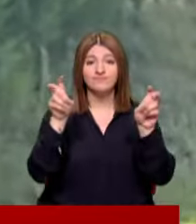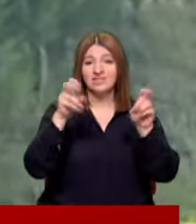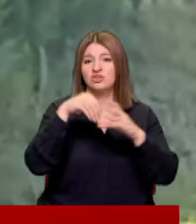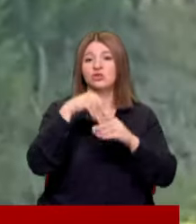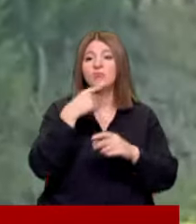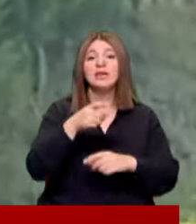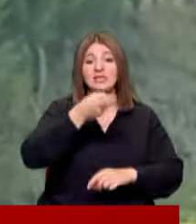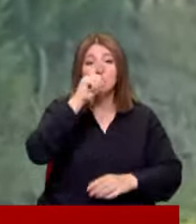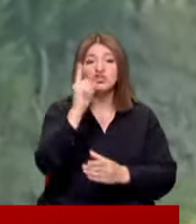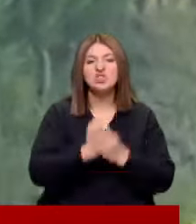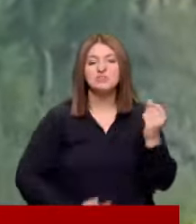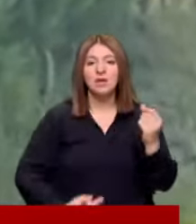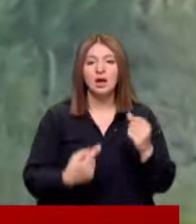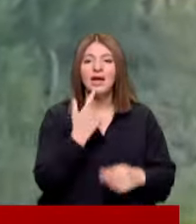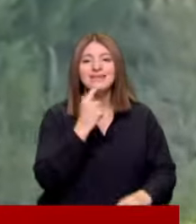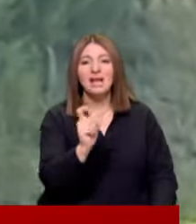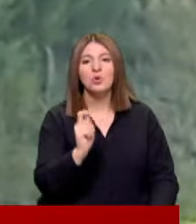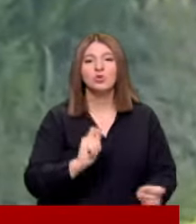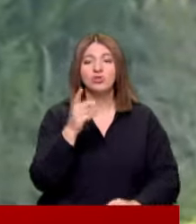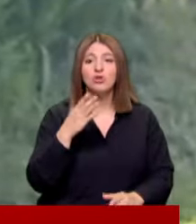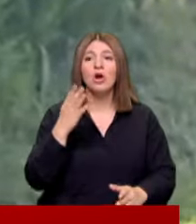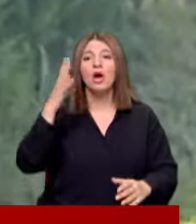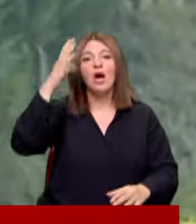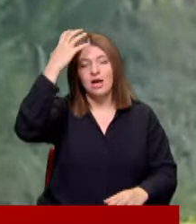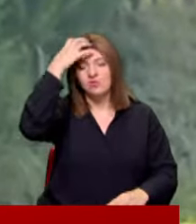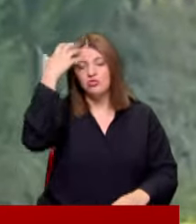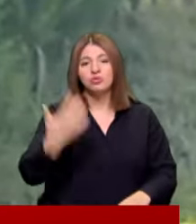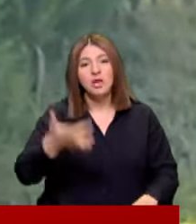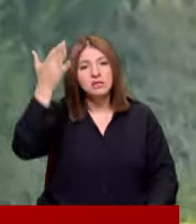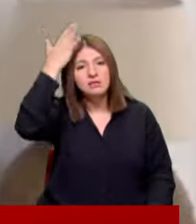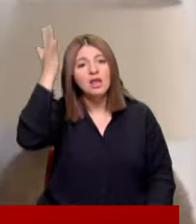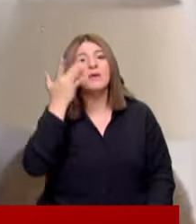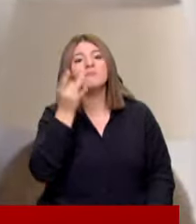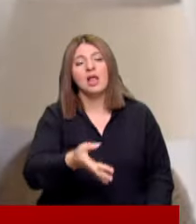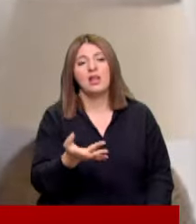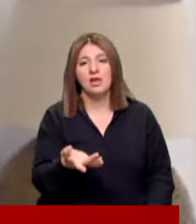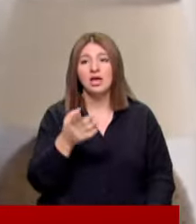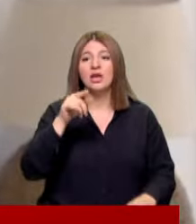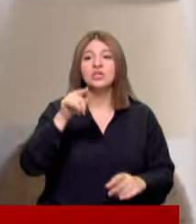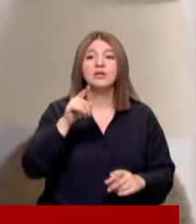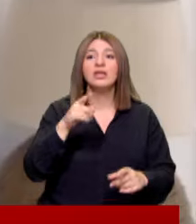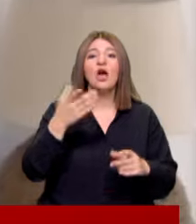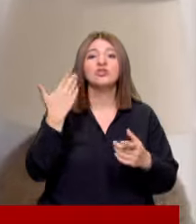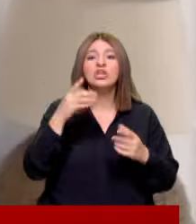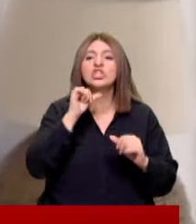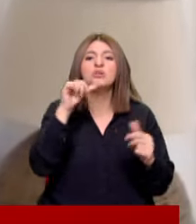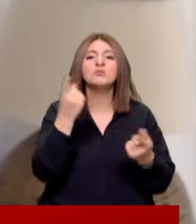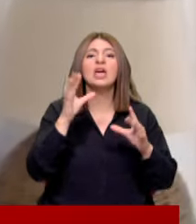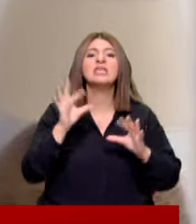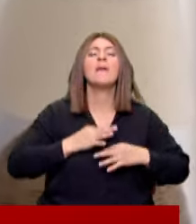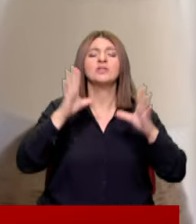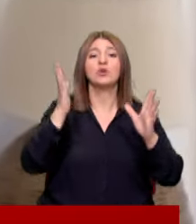söylüyorum kral çıplak ifadesini kullanıyorlar Pakke düşmüş kel görünmüş vaziyette Beyefendi tek son tova gibiydi hiçbir şey